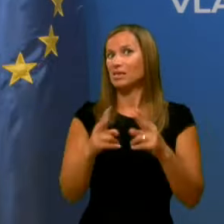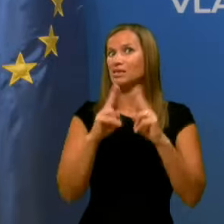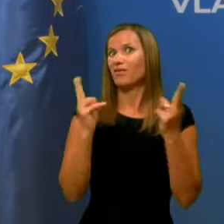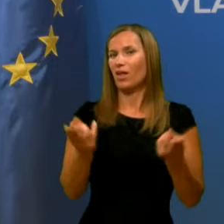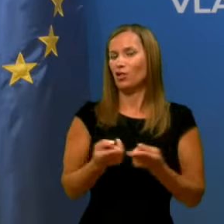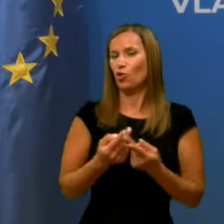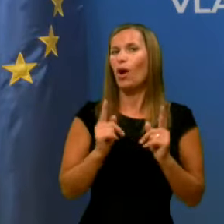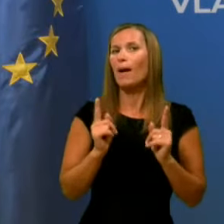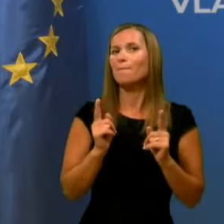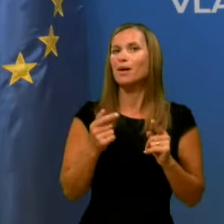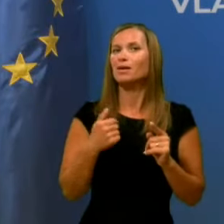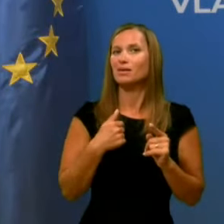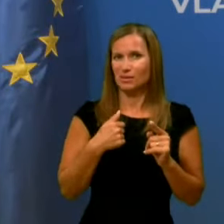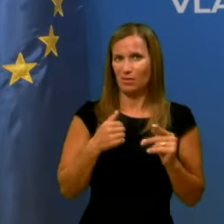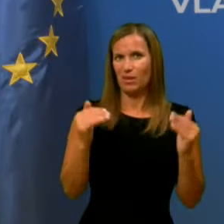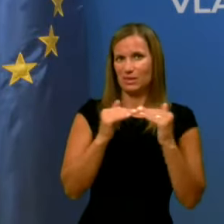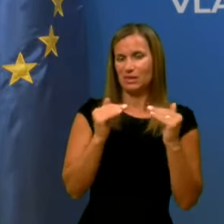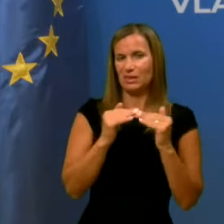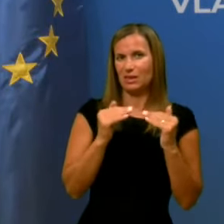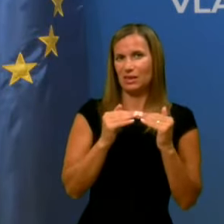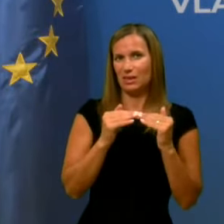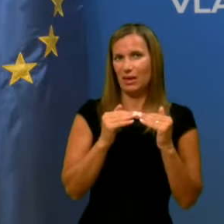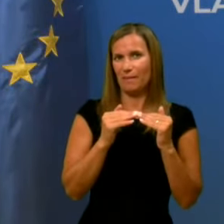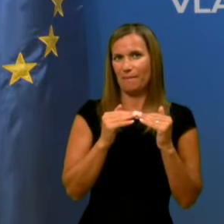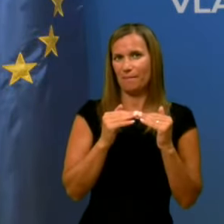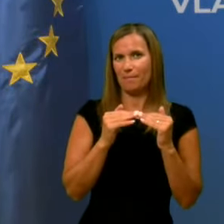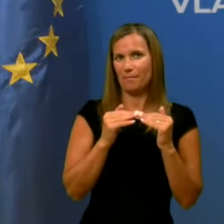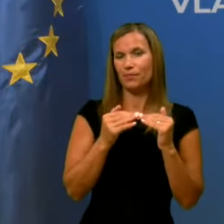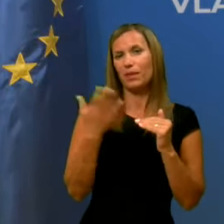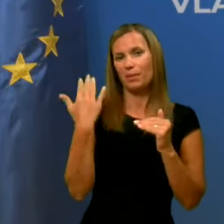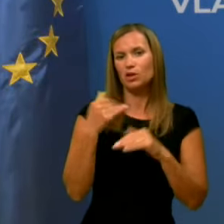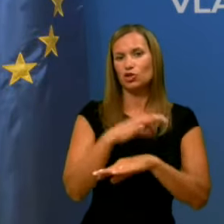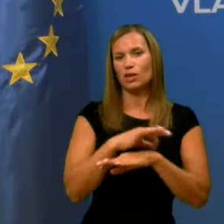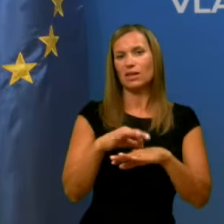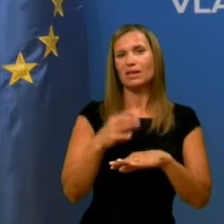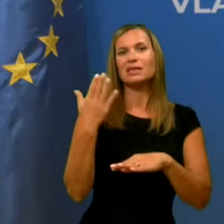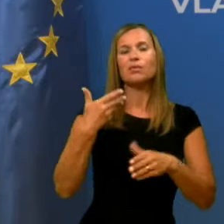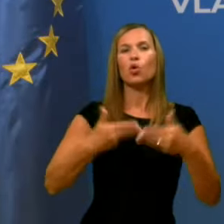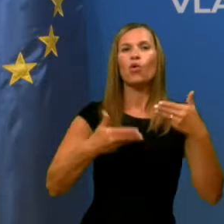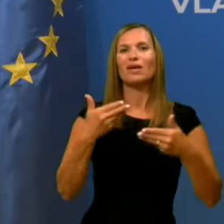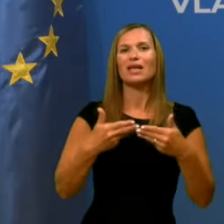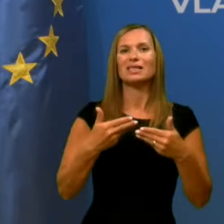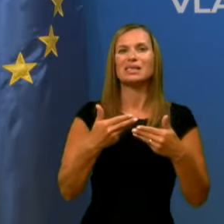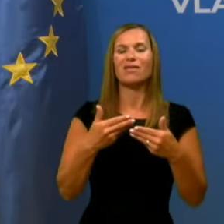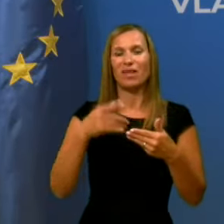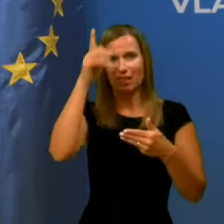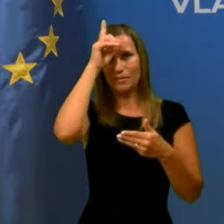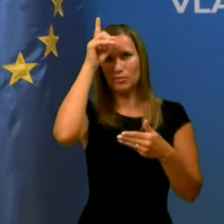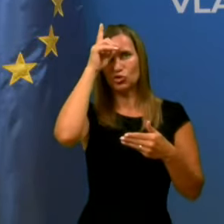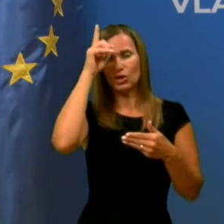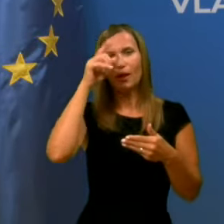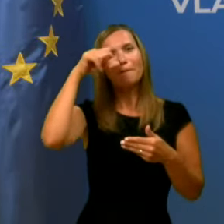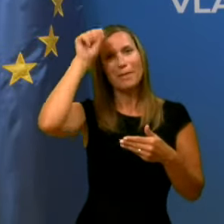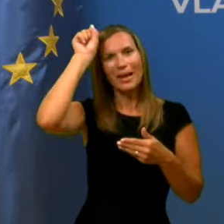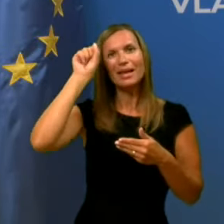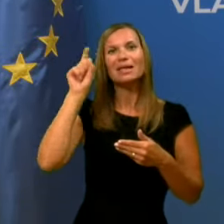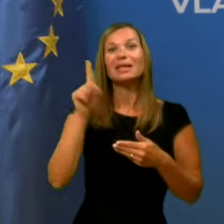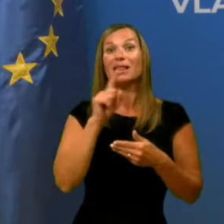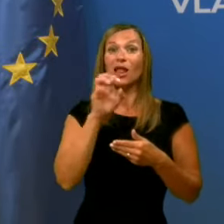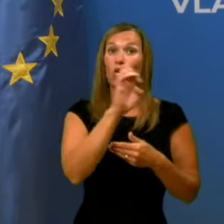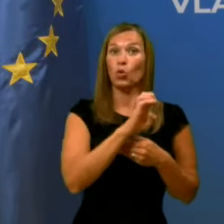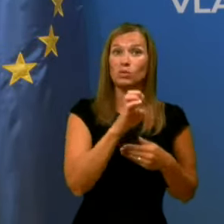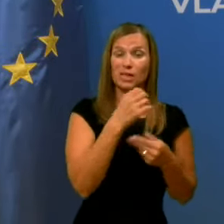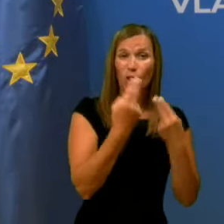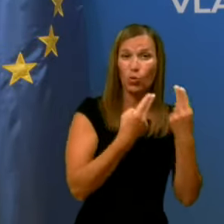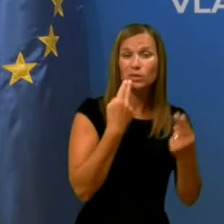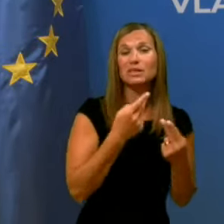Se pa strinjamo tudi, zdaj, jaz sem bil prejšnji teden na konferenciji v Berlinu in Evropska komisija in